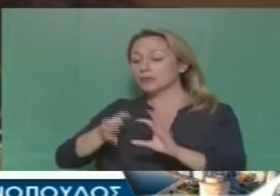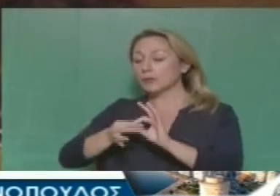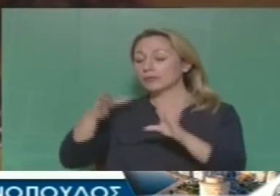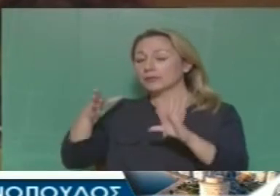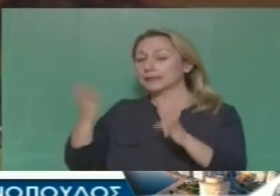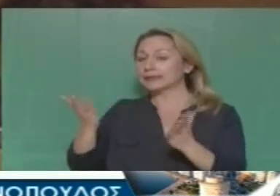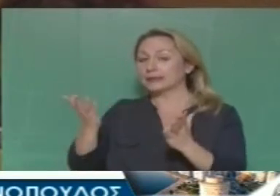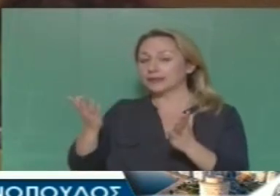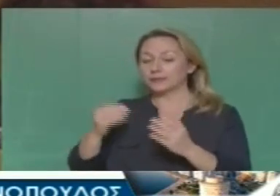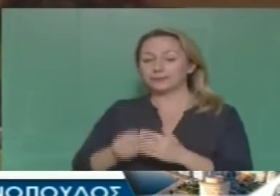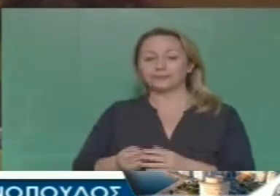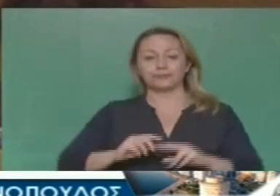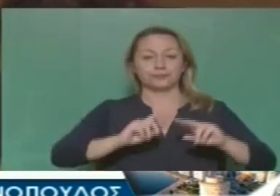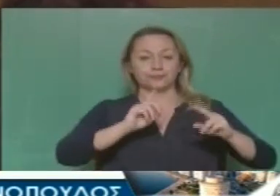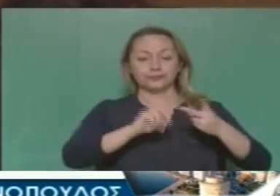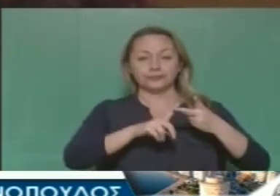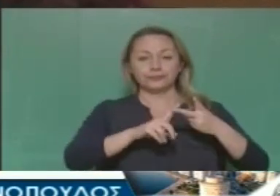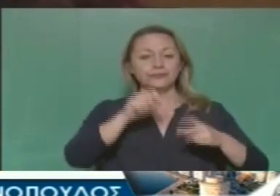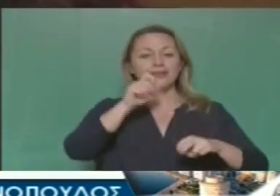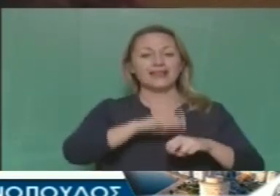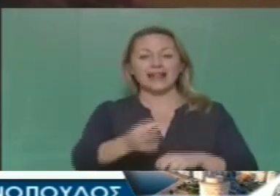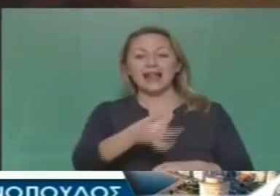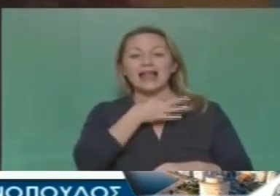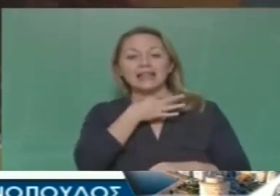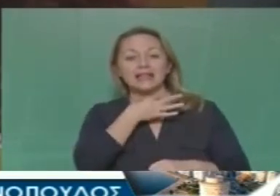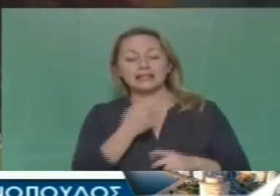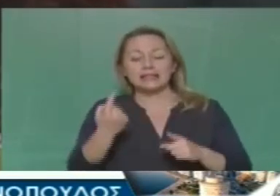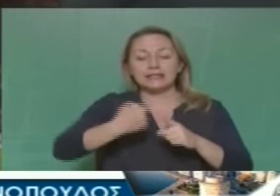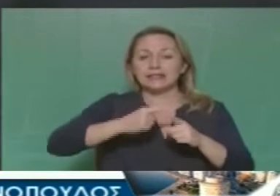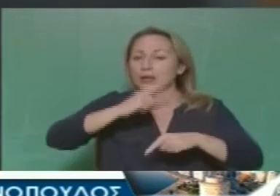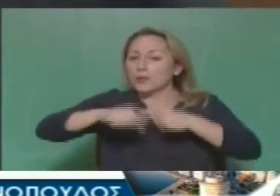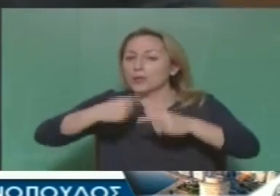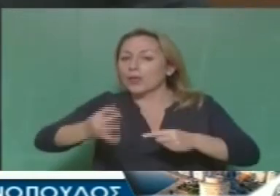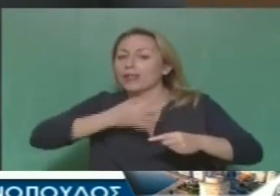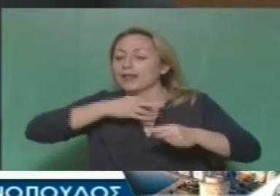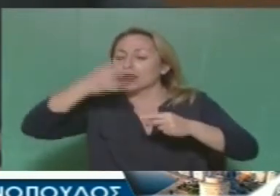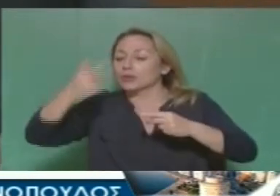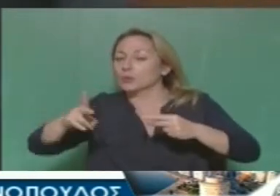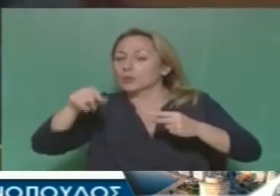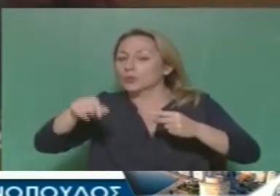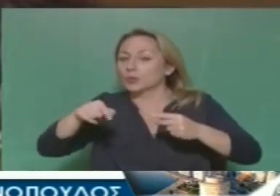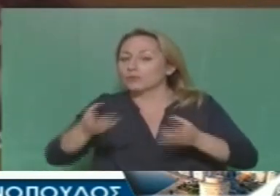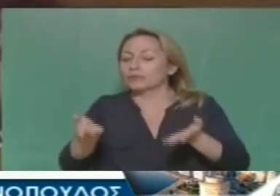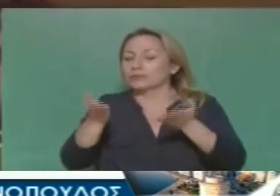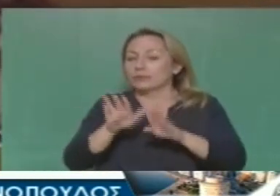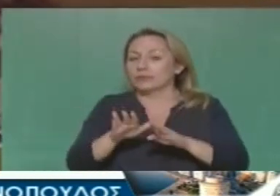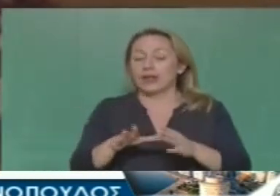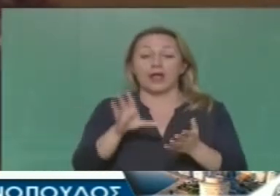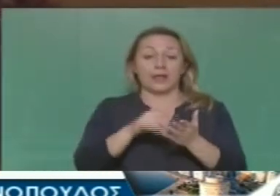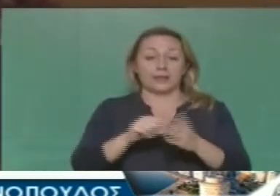Δεύτερον, ποιες ανάγκες και ποιανών ανάγκες εξυπηρετούν. Αν δηλαδή κάνουν την πόλη